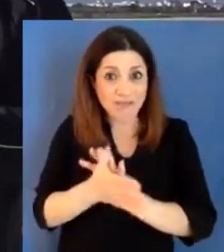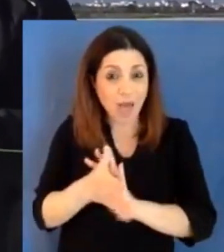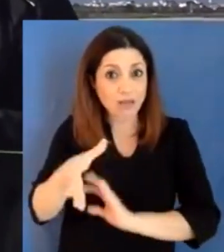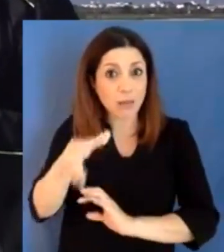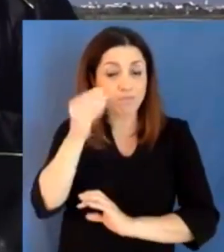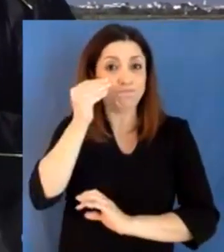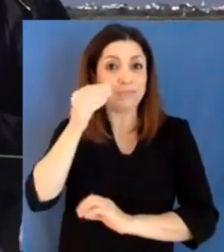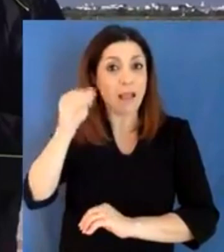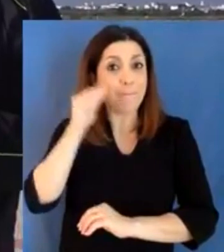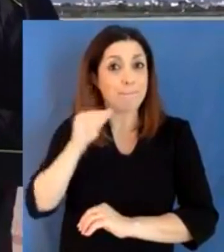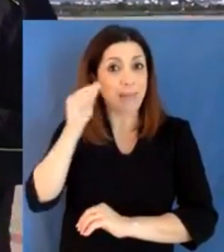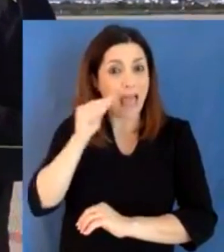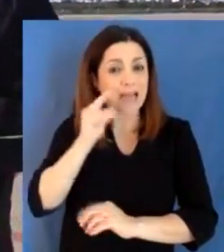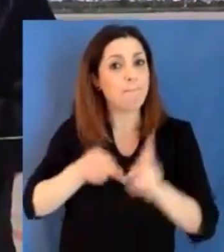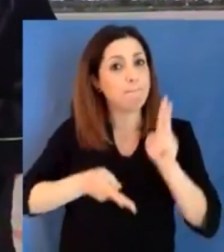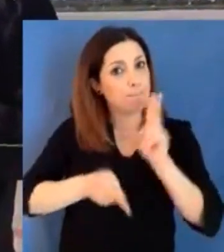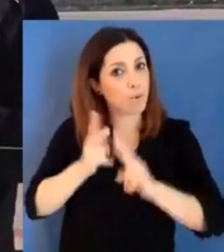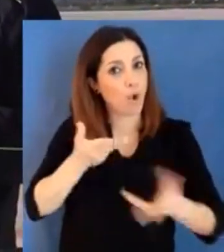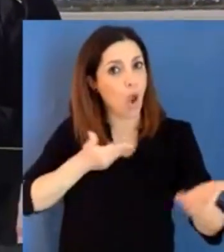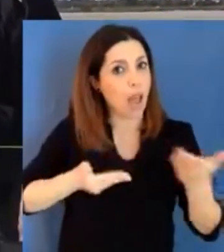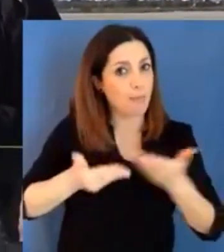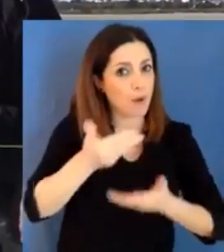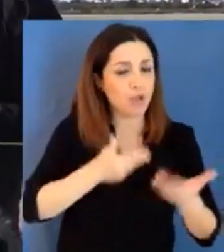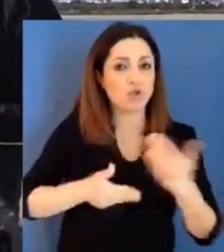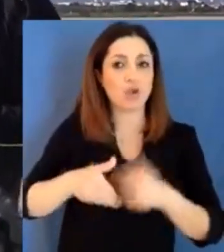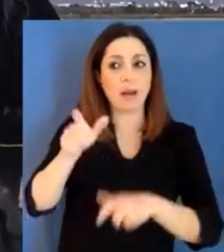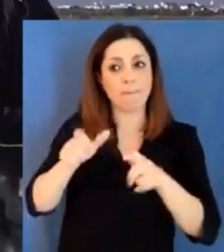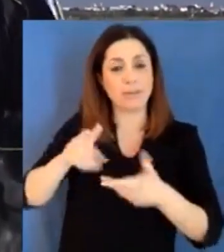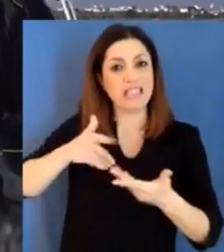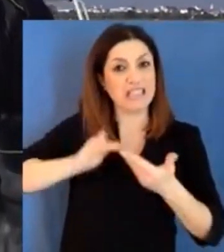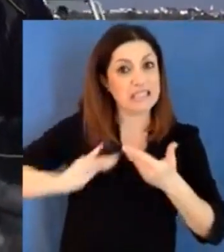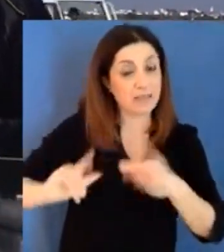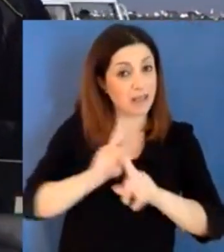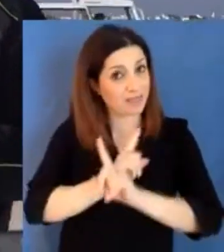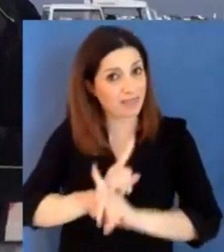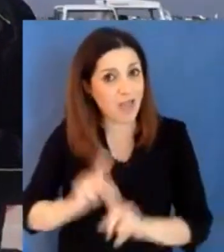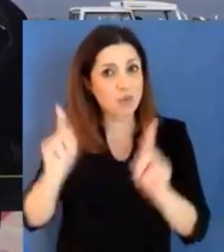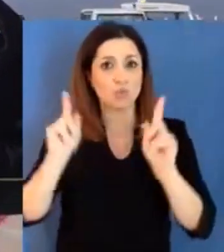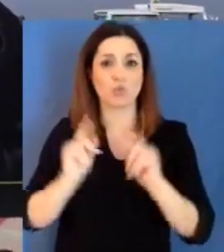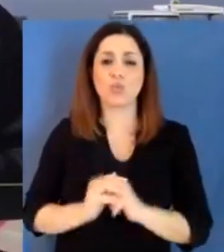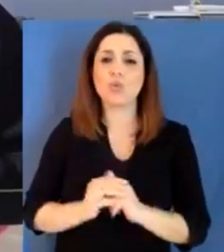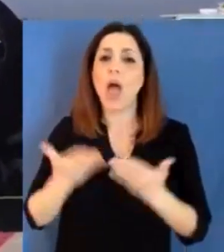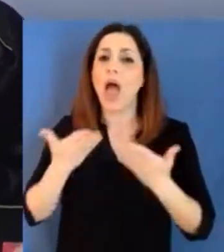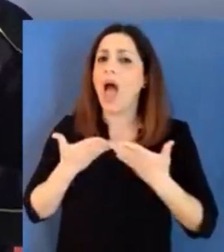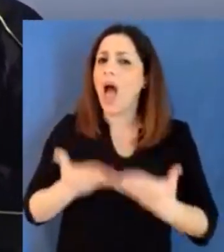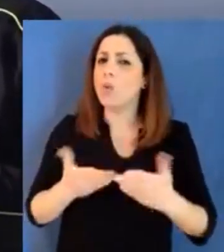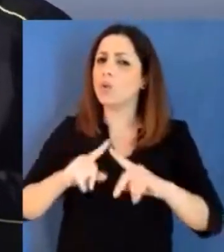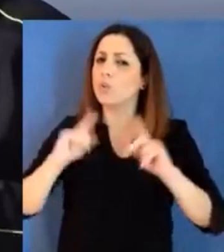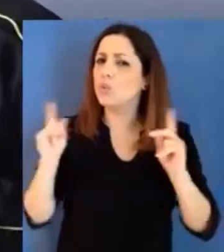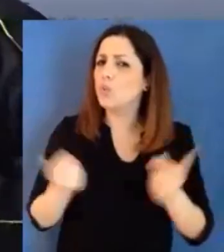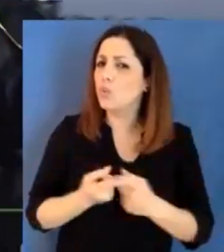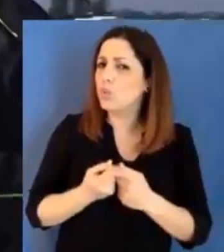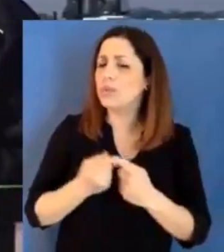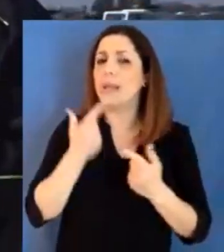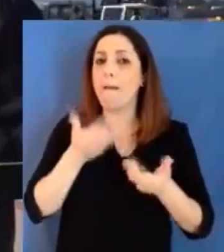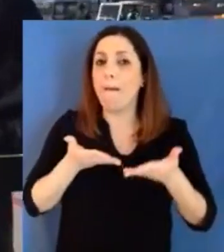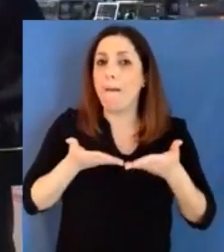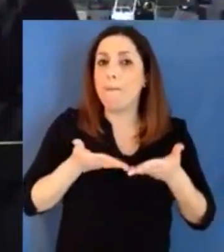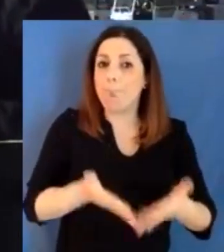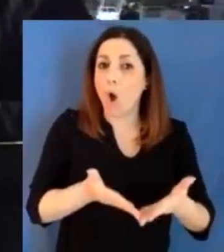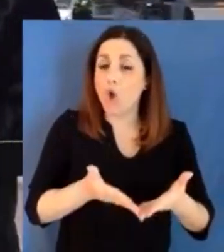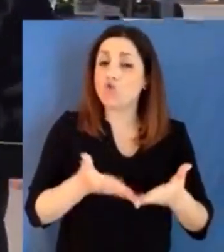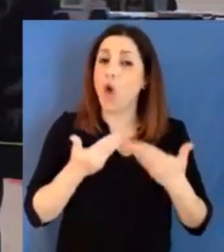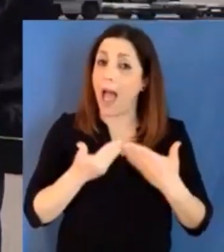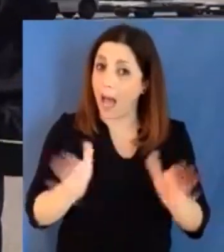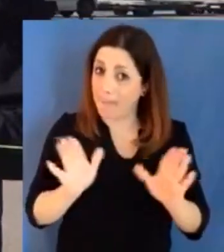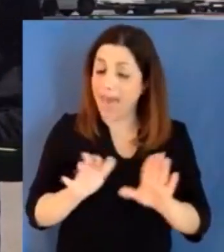a tenere i porti e le porte aperte, ecco io penso che noi al momento del bisogno troveremo sempre qualcuno che ci aiuta,